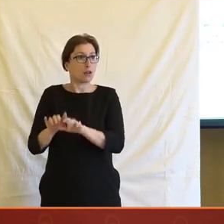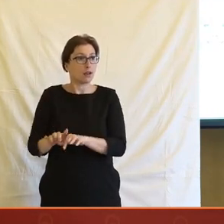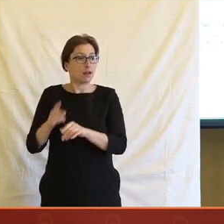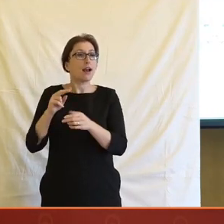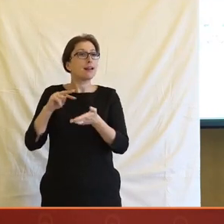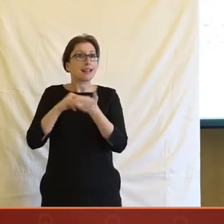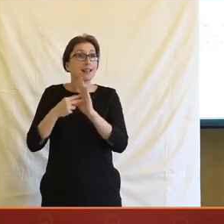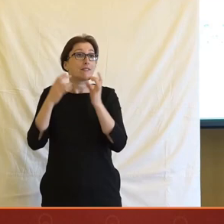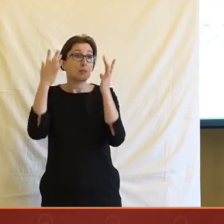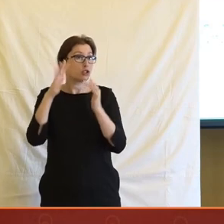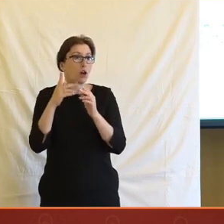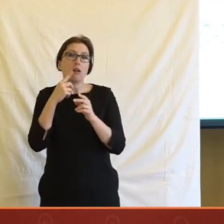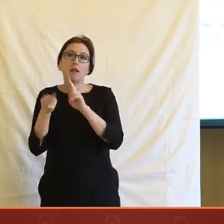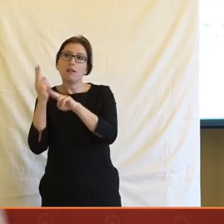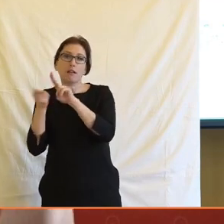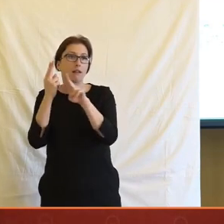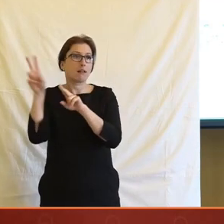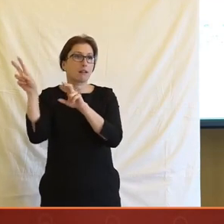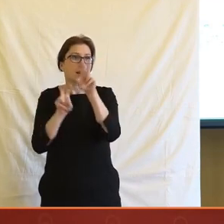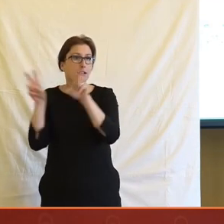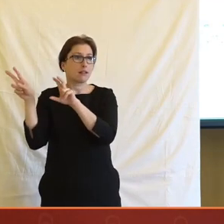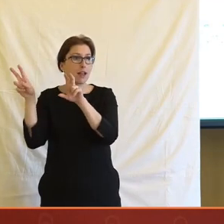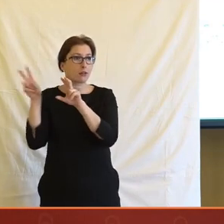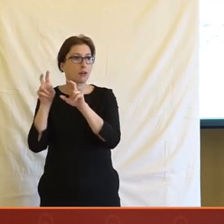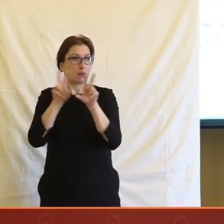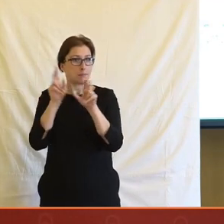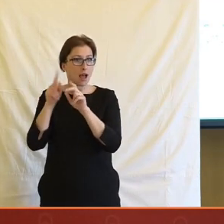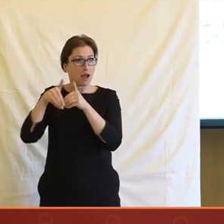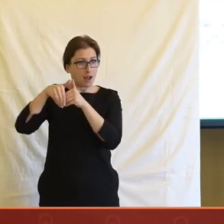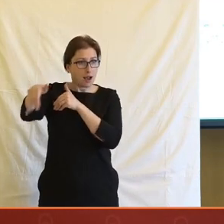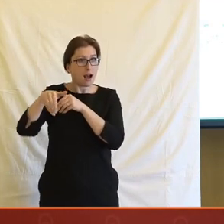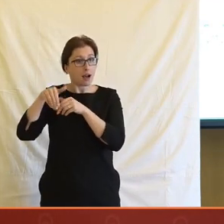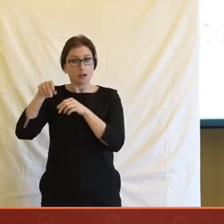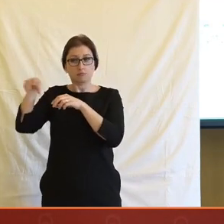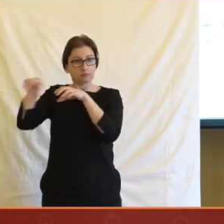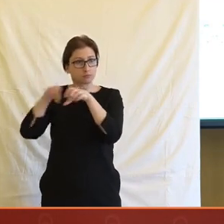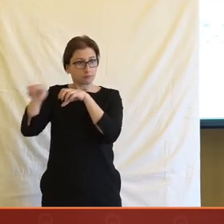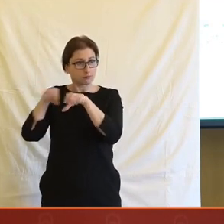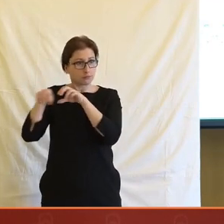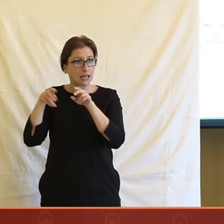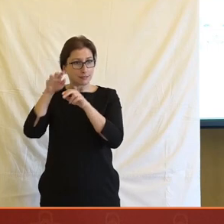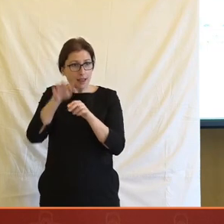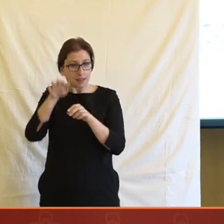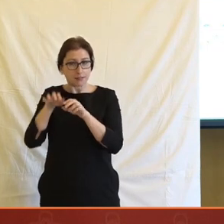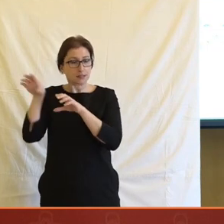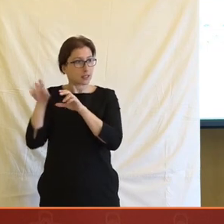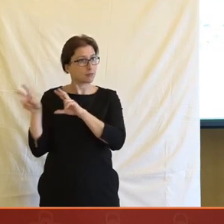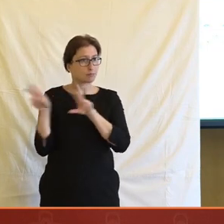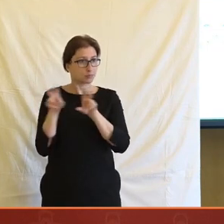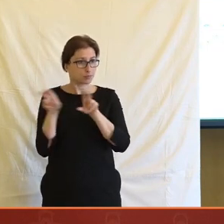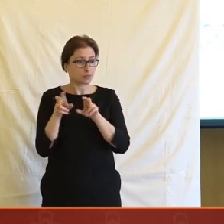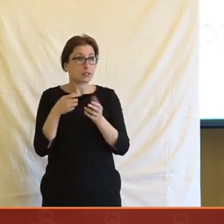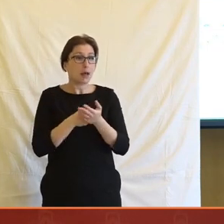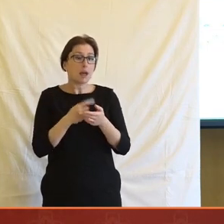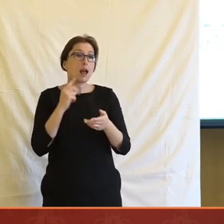by ta technologie vymyslela, ona to prostě poskládala z těch dostupných věcí, které má v tom korpusu, kterých je tam ale opravdu hodně, to znamená, že ta věc vypadá jako